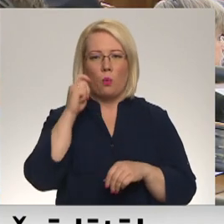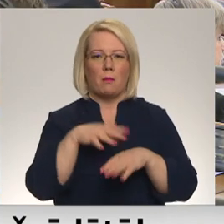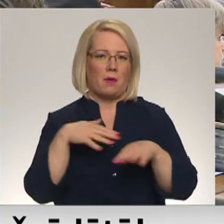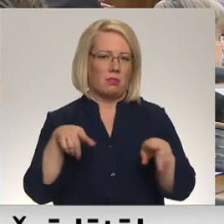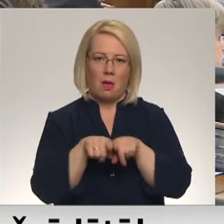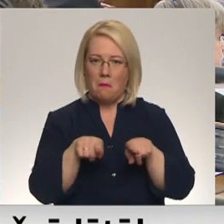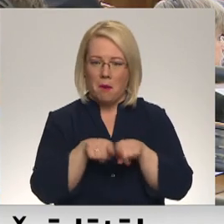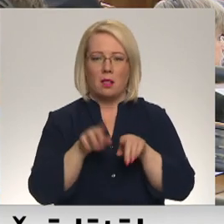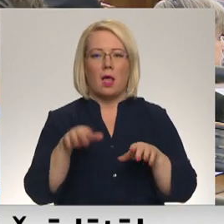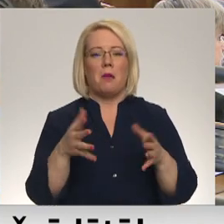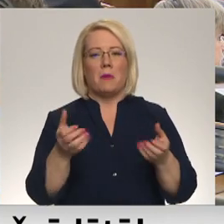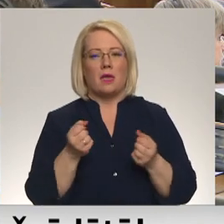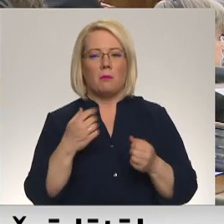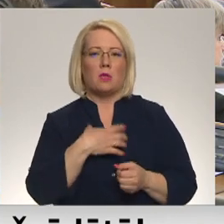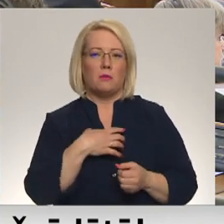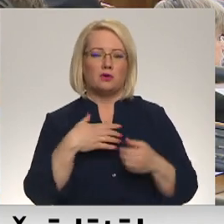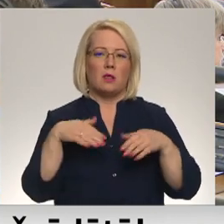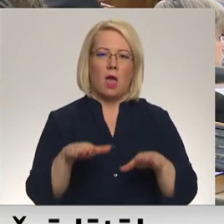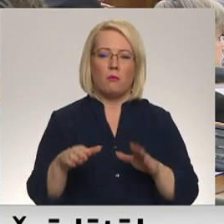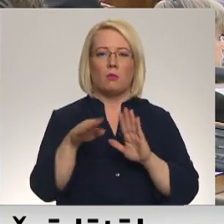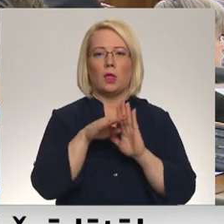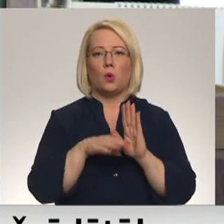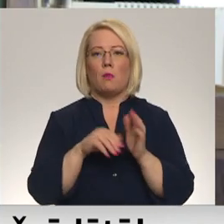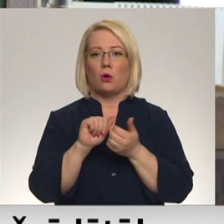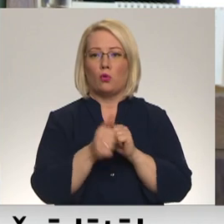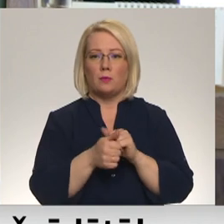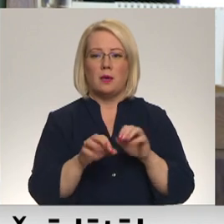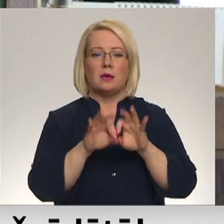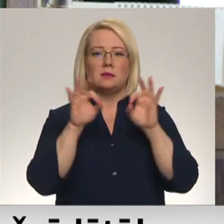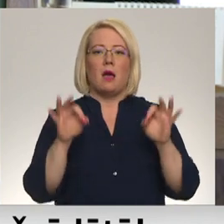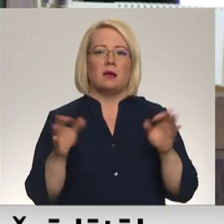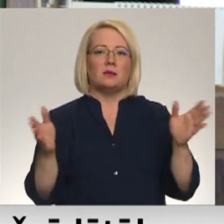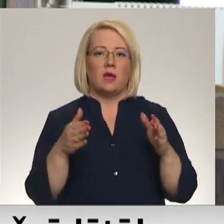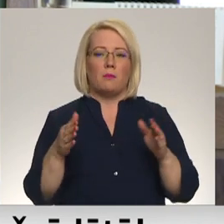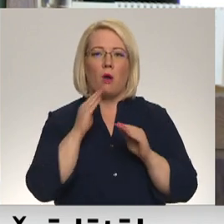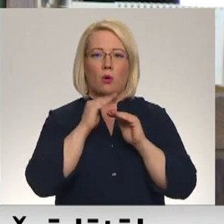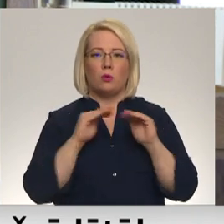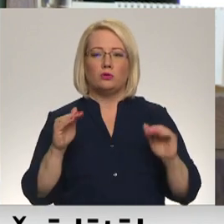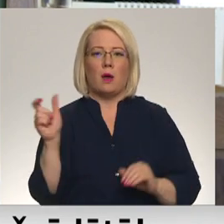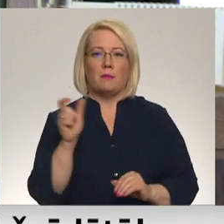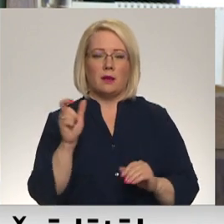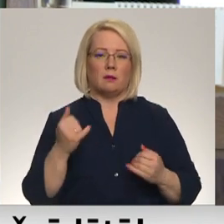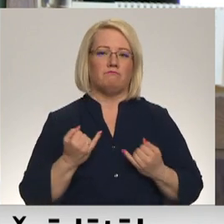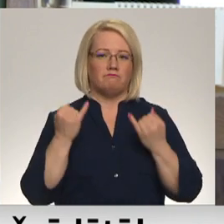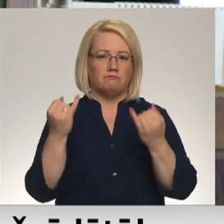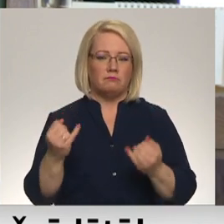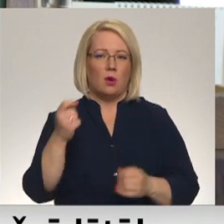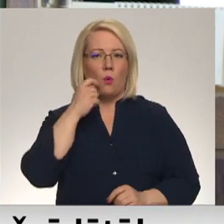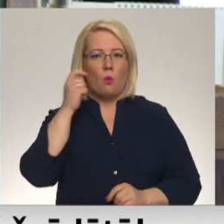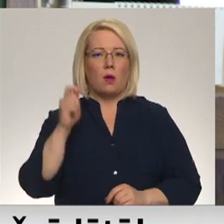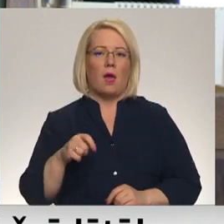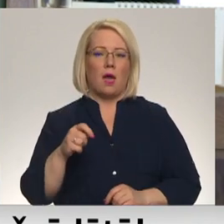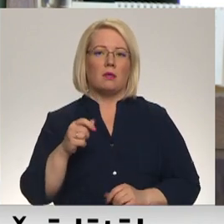pieņemtu nepieciešamos lēmumus un likumu grozījumus. Sākot sēdē ar klusuma brīdi, sājumā godināja Ukraina bojā gājušos